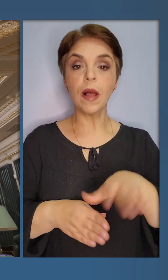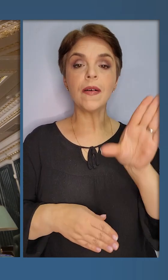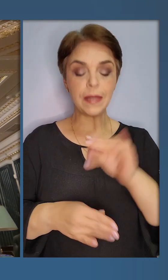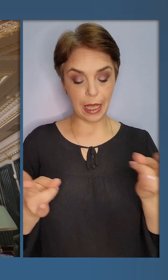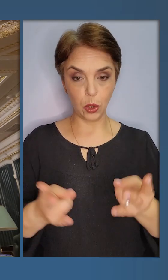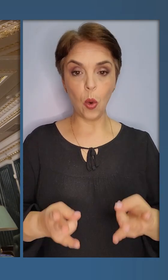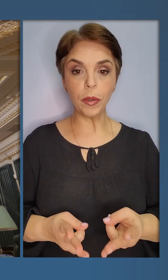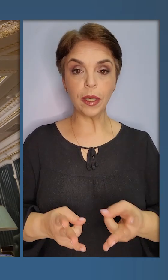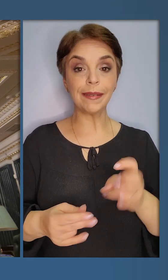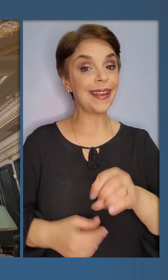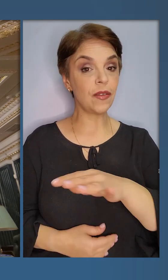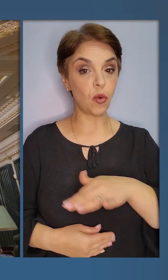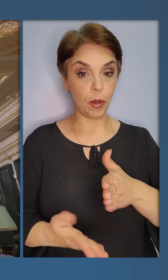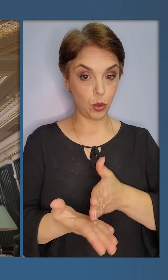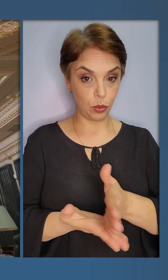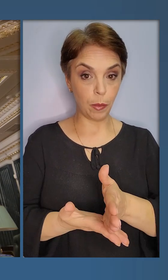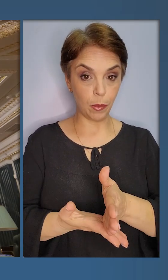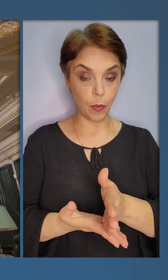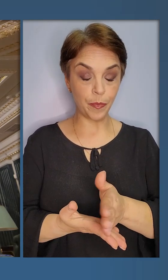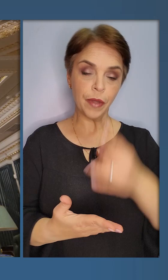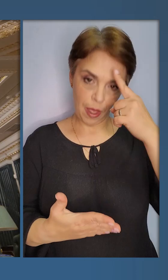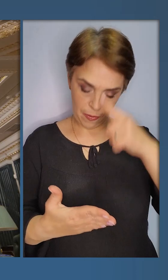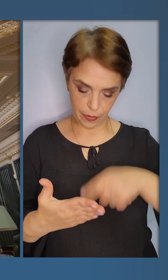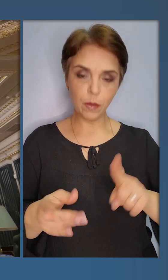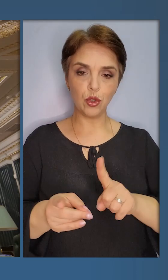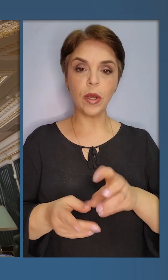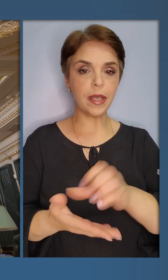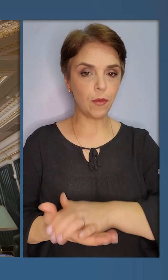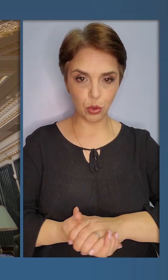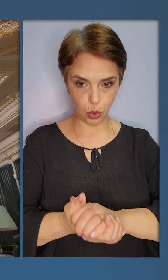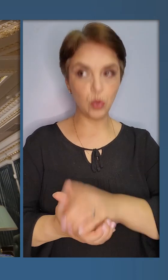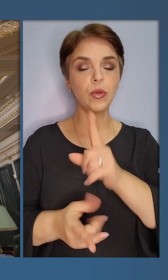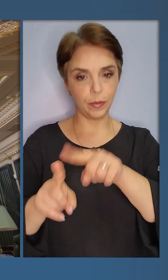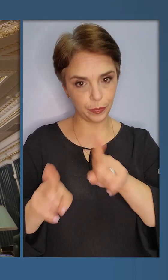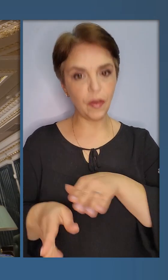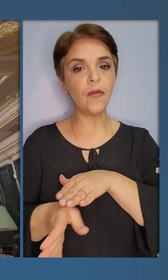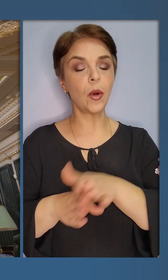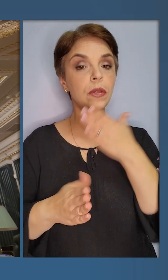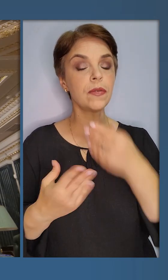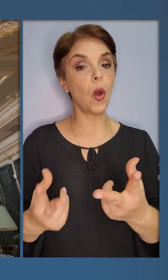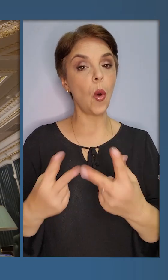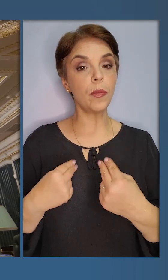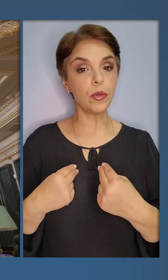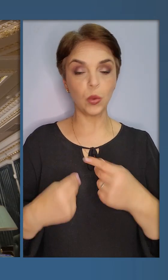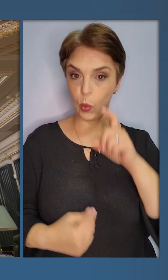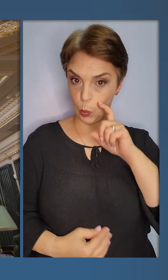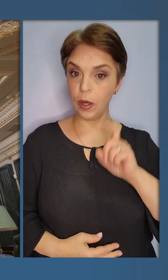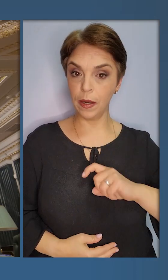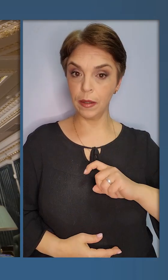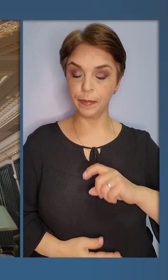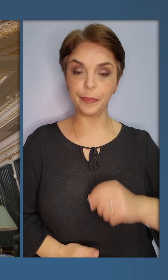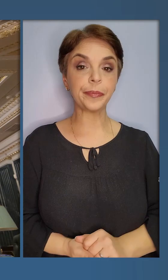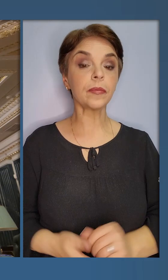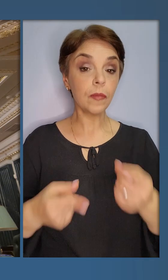все необхідне на європейському напрямку. Віримо, що Євросоюз виконає свою обіцянку Україні.